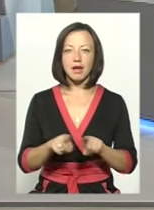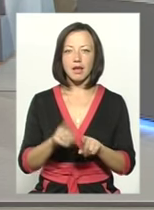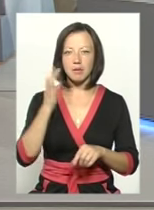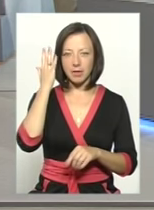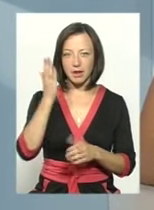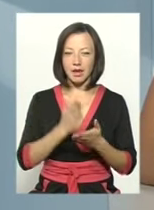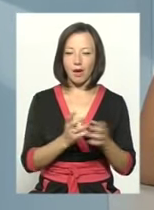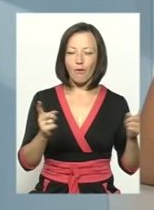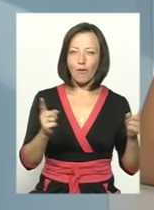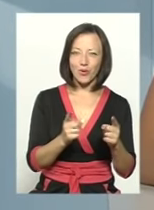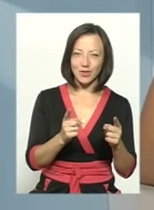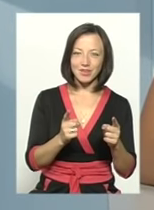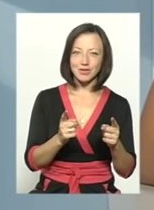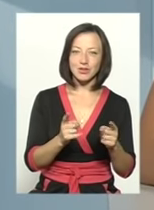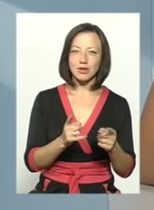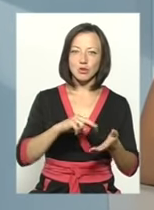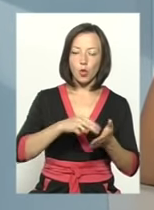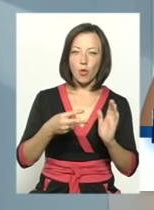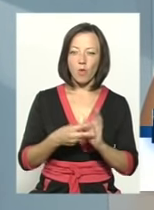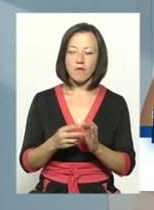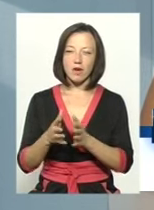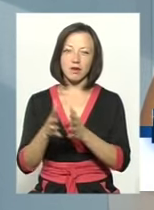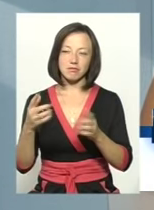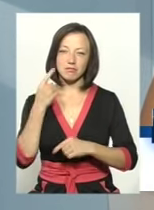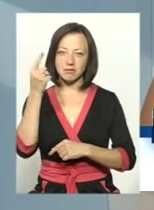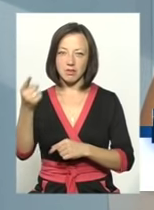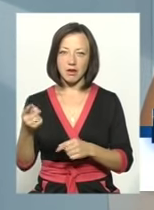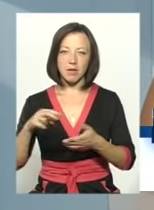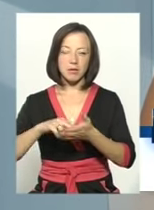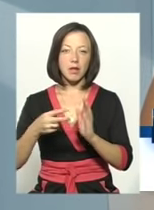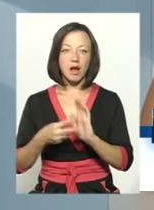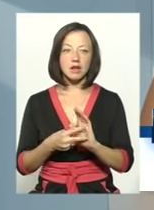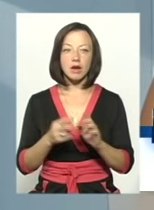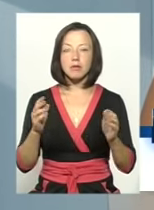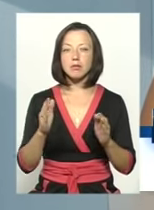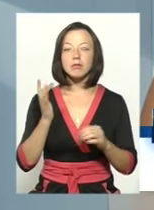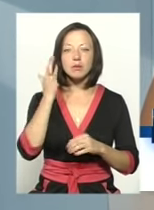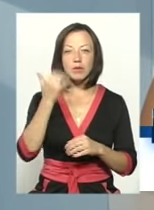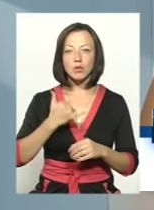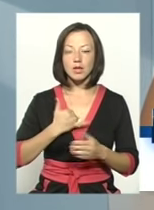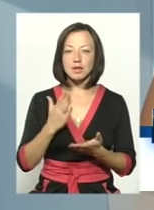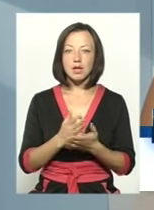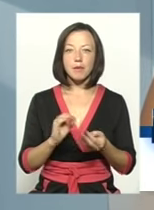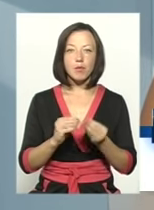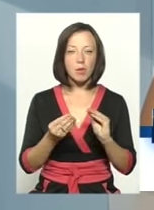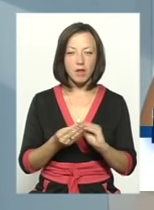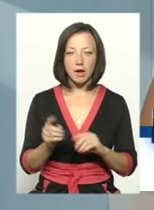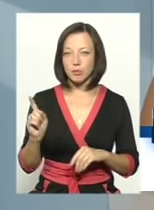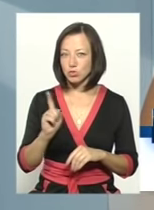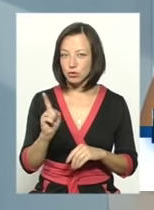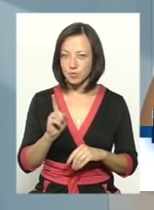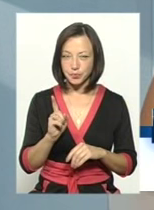Є короткострокові і довгострокові мрії. Короткострокові полягає в тому, що в нас є зараз така проблема, що